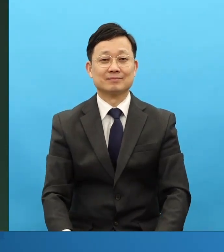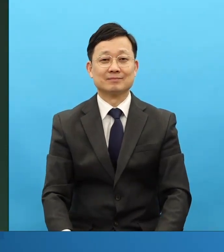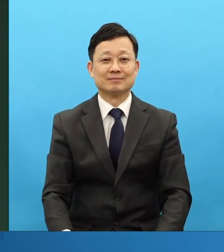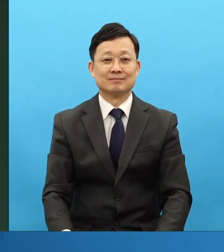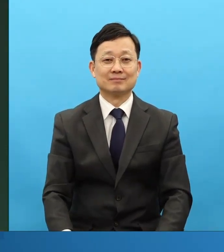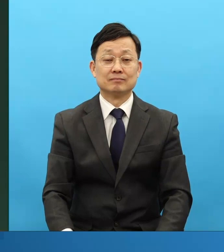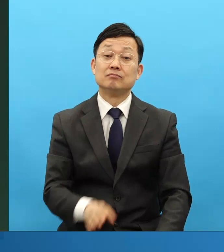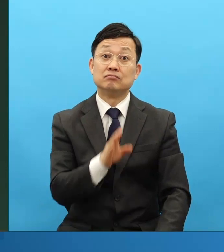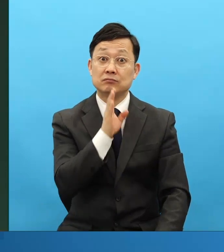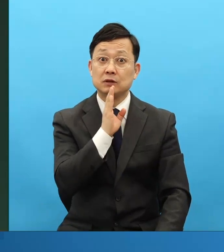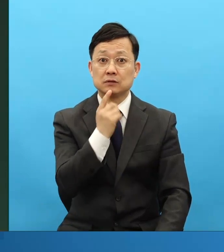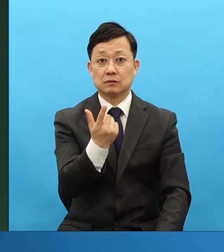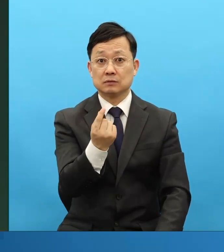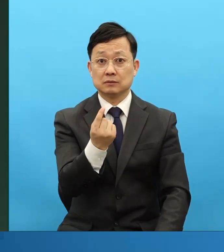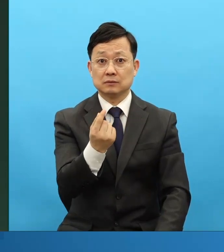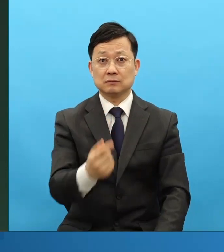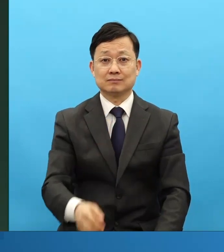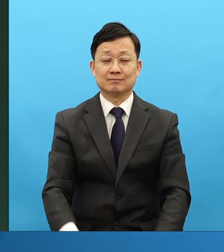그렇습니다.